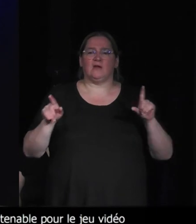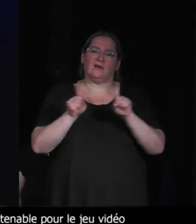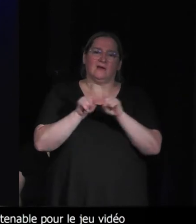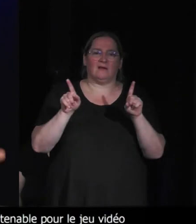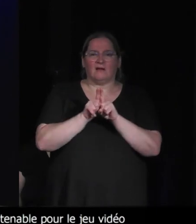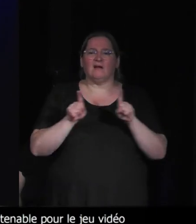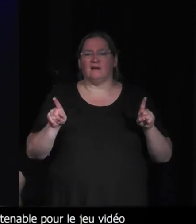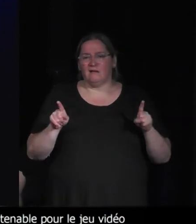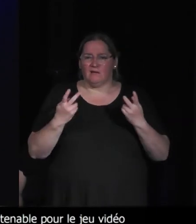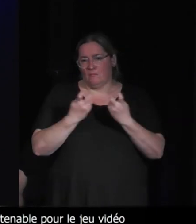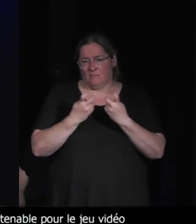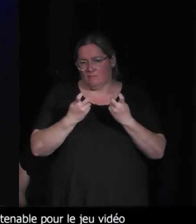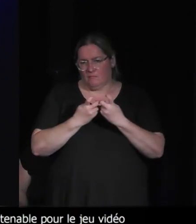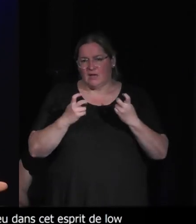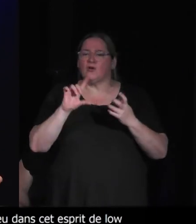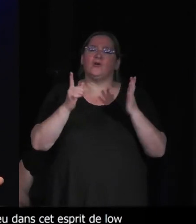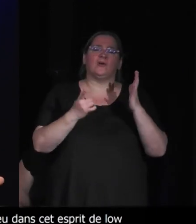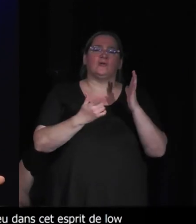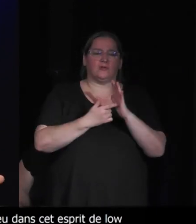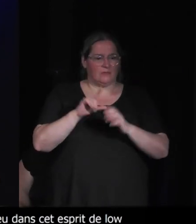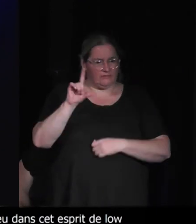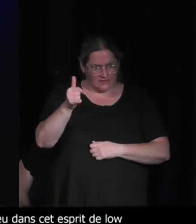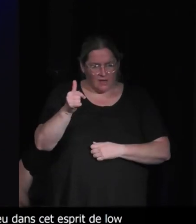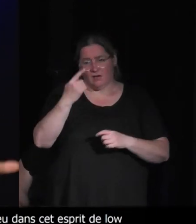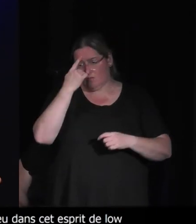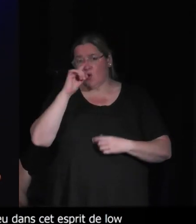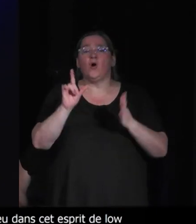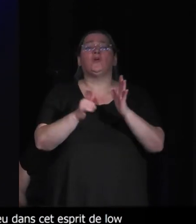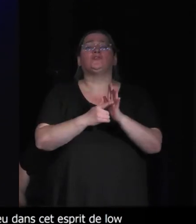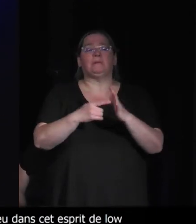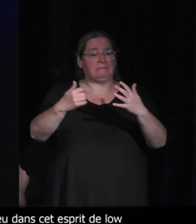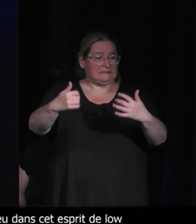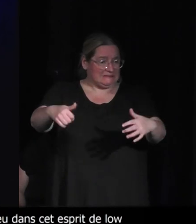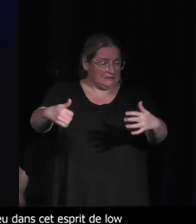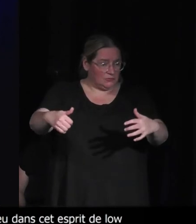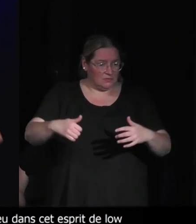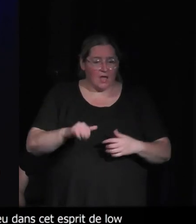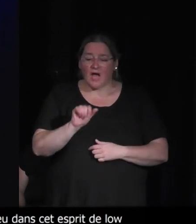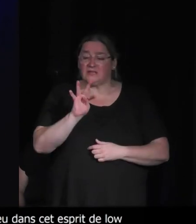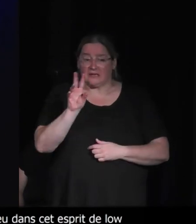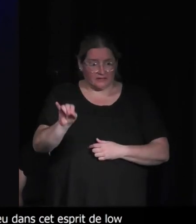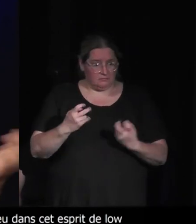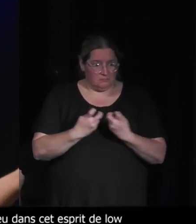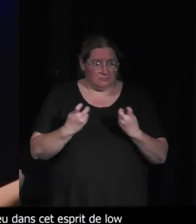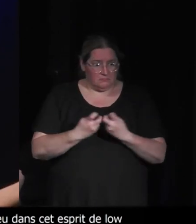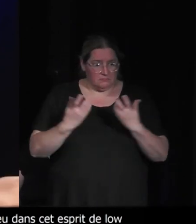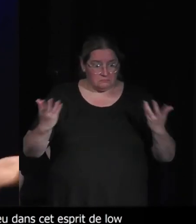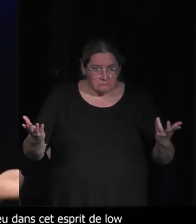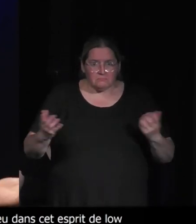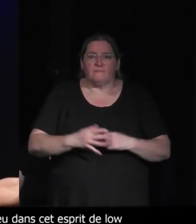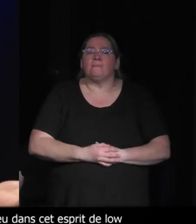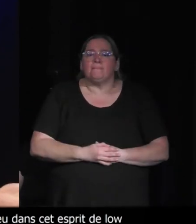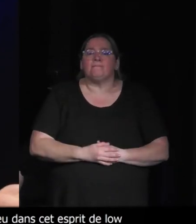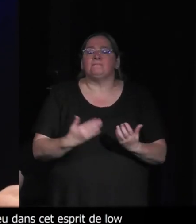sortent des jeux, je ne pas, l'Atari, en 2021, pour l'Atari 2600. Si vous voulez faire un truc écolo, après tout, le premier, comme tu l'as dit, l